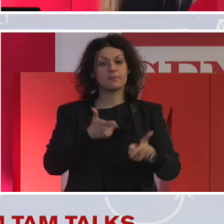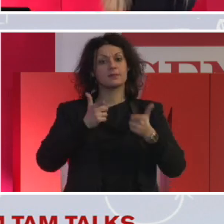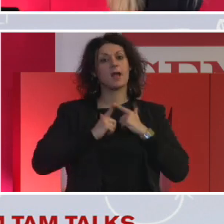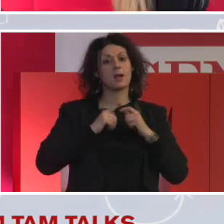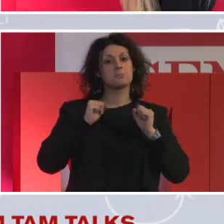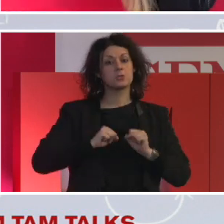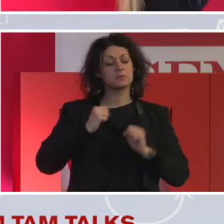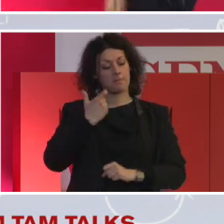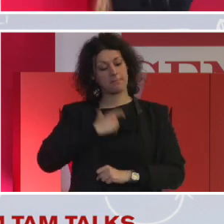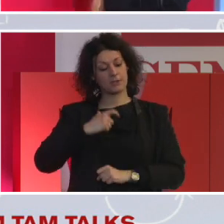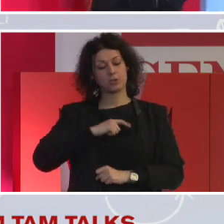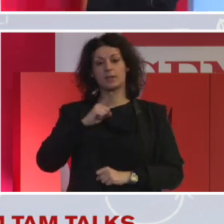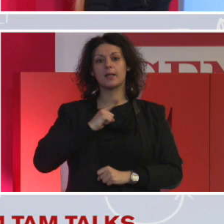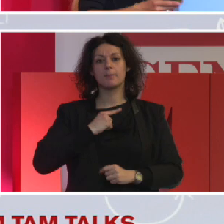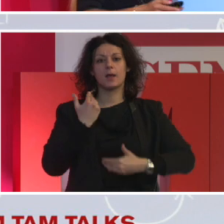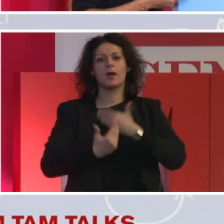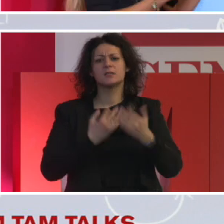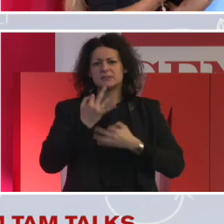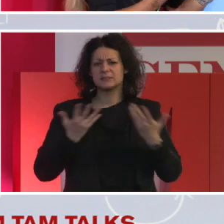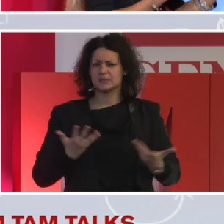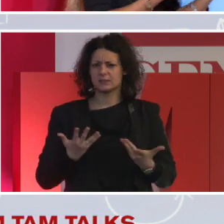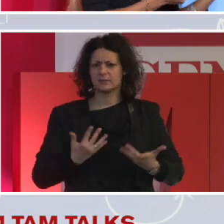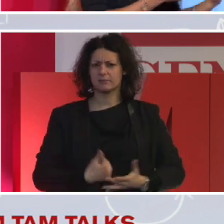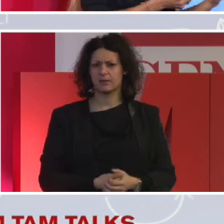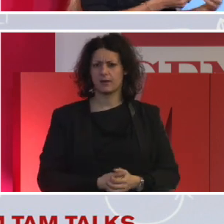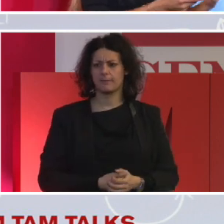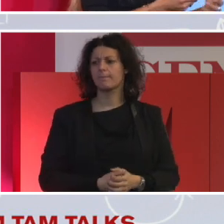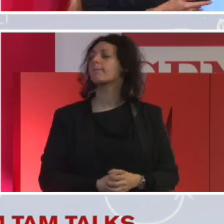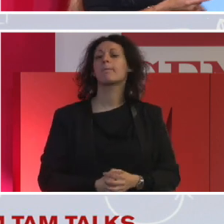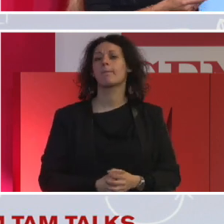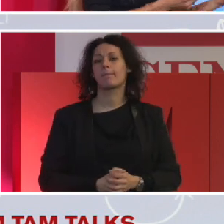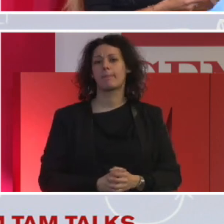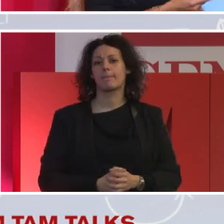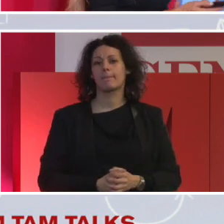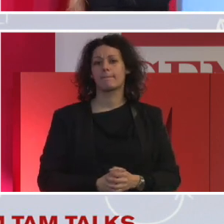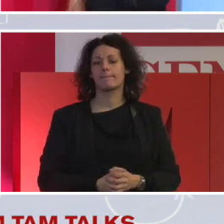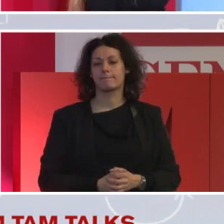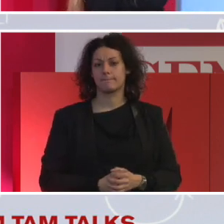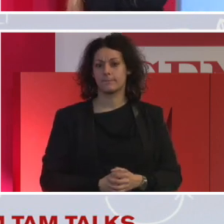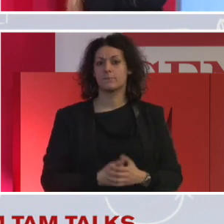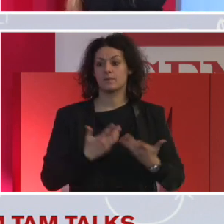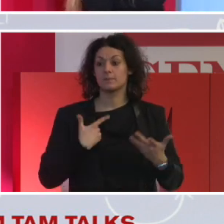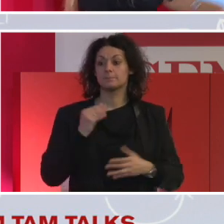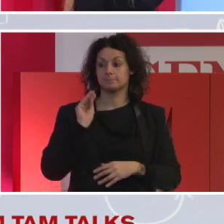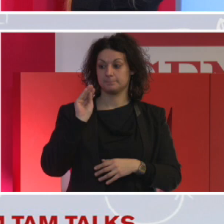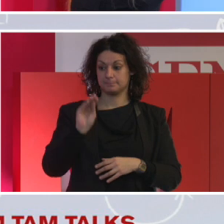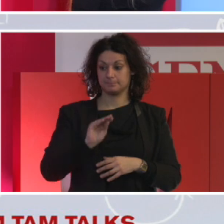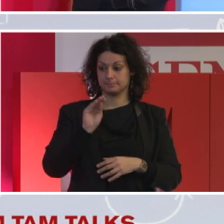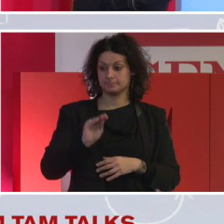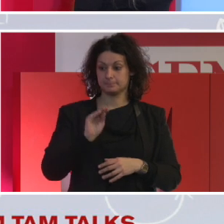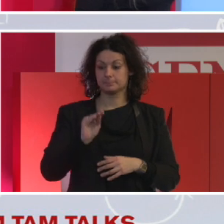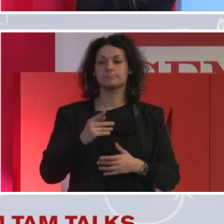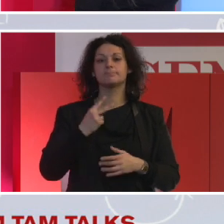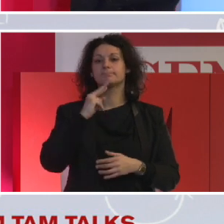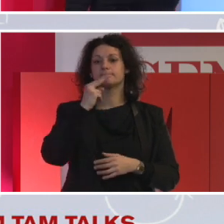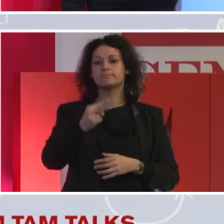questa domanda abbiamo notato che per loro cos'è che definisce poi per loro se la loro personalità si troverà è